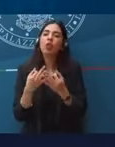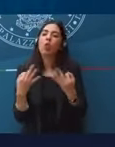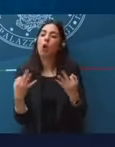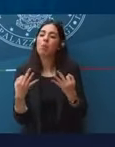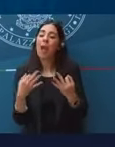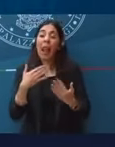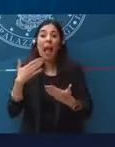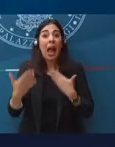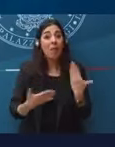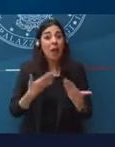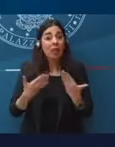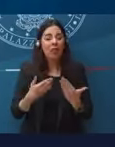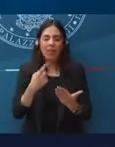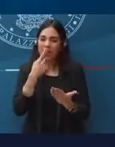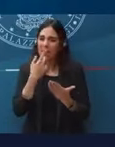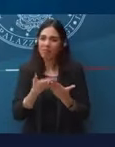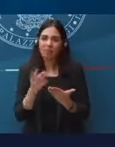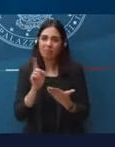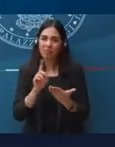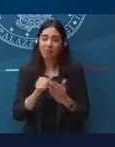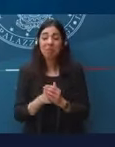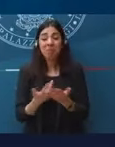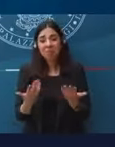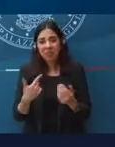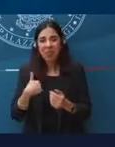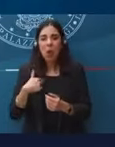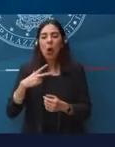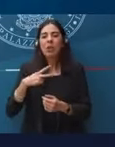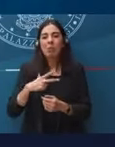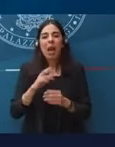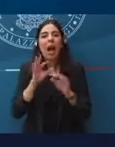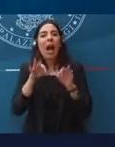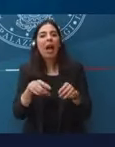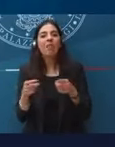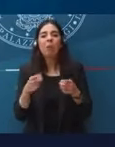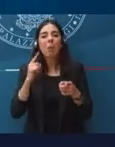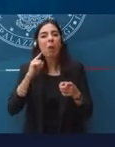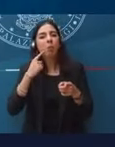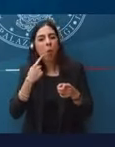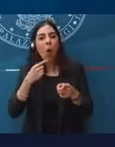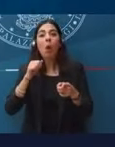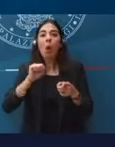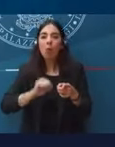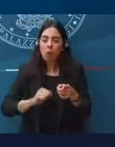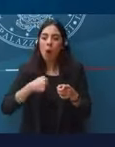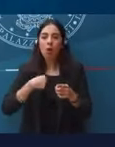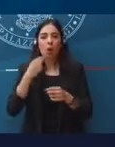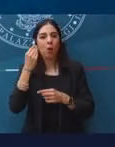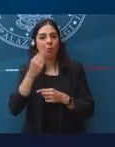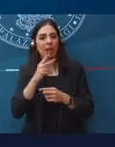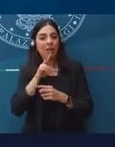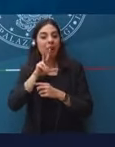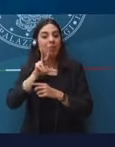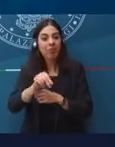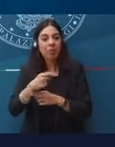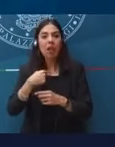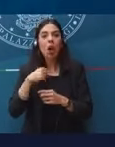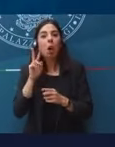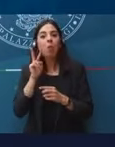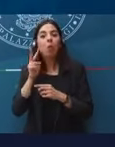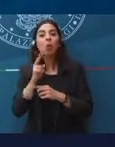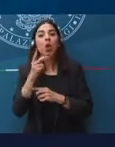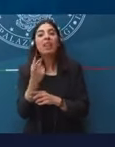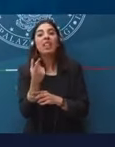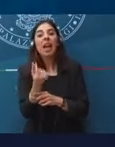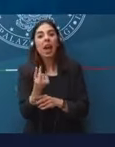Verrà, io spero che venga anche il tempo in cui potrò risponderle sulle mie vedute